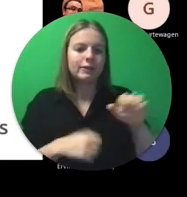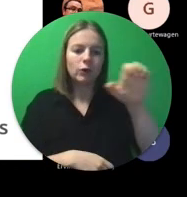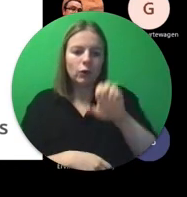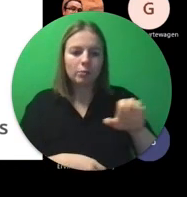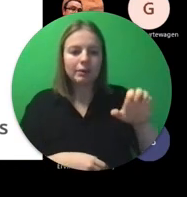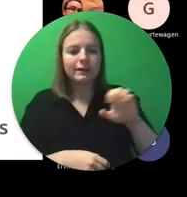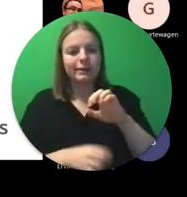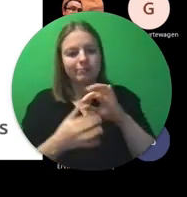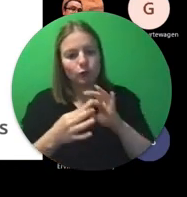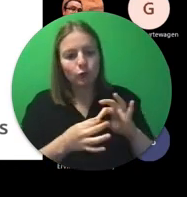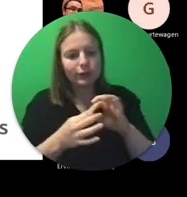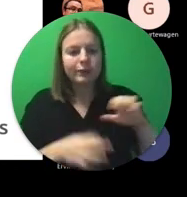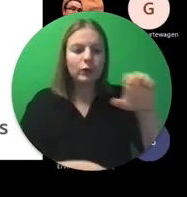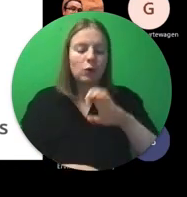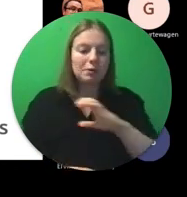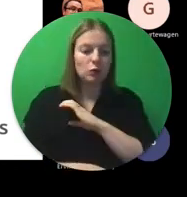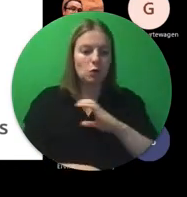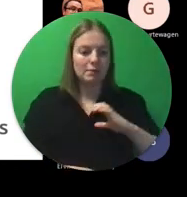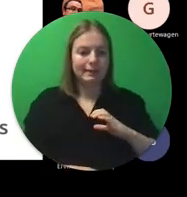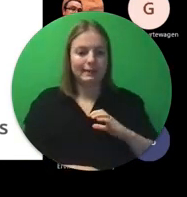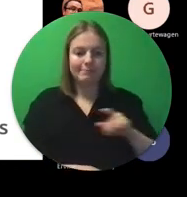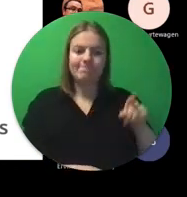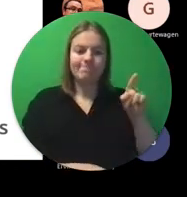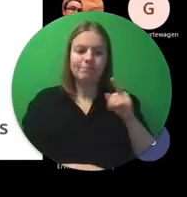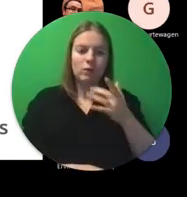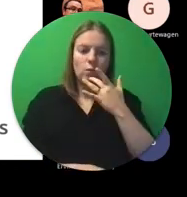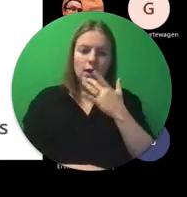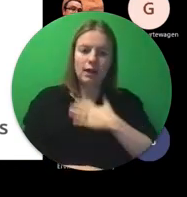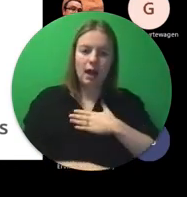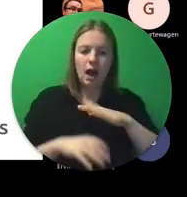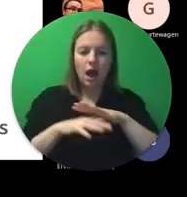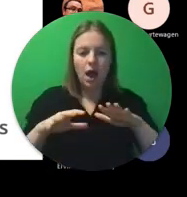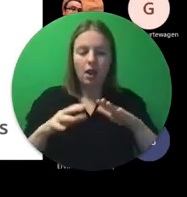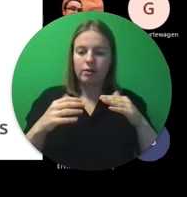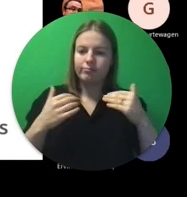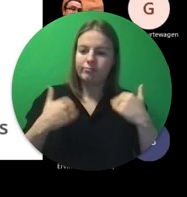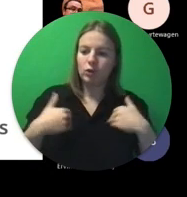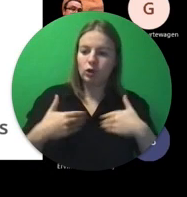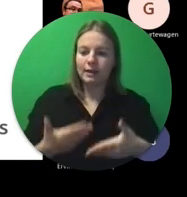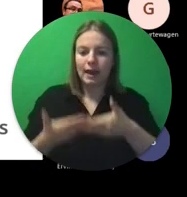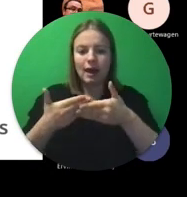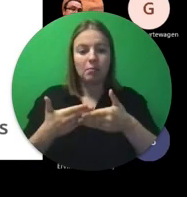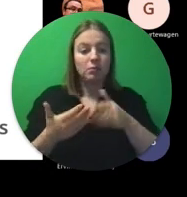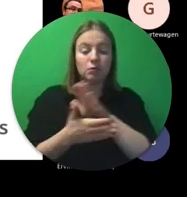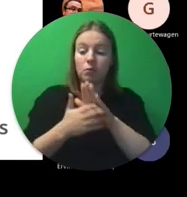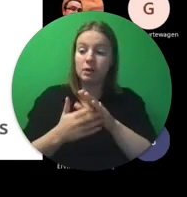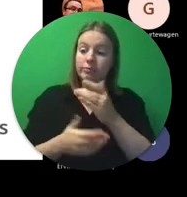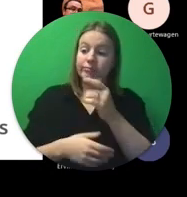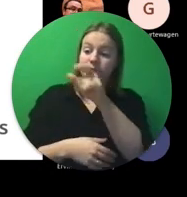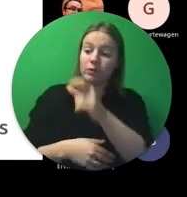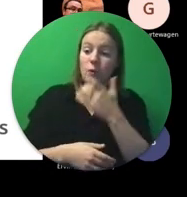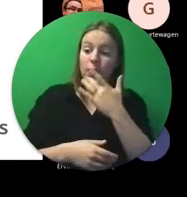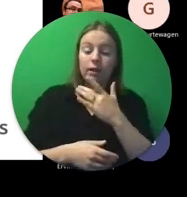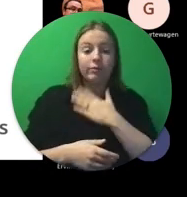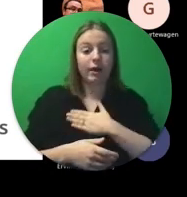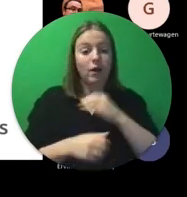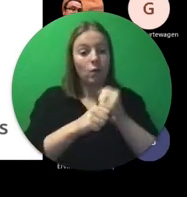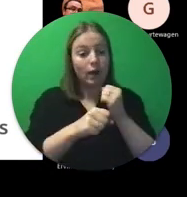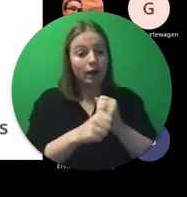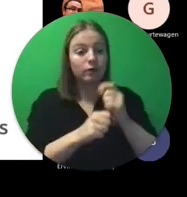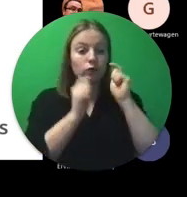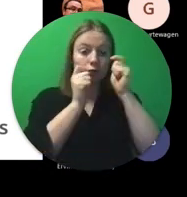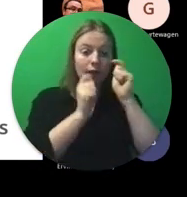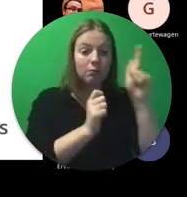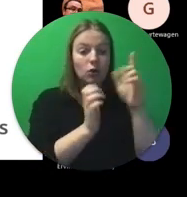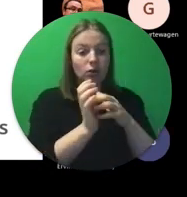een Europese Commissie, die eigenlijk elke burger wil helpen als hij wil gaan studeren of gaan werken in het buitenland. Dus